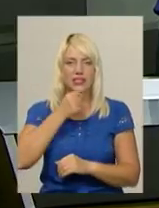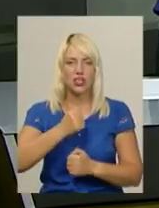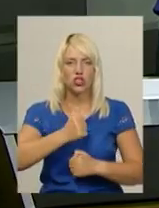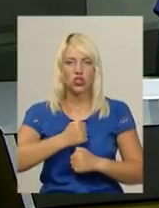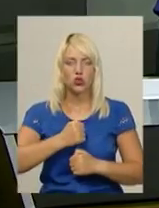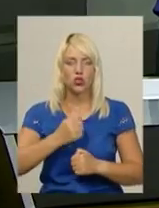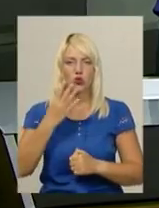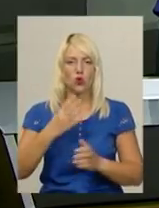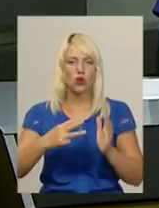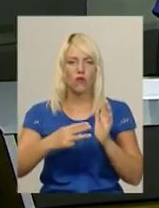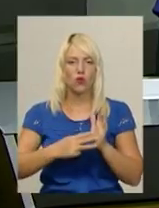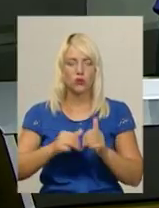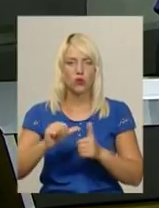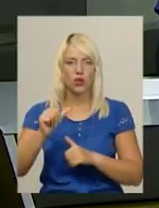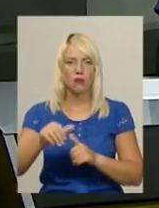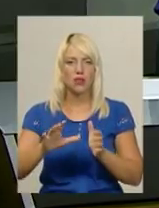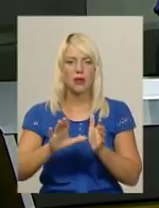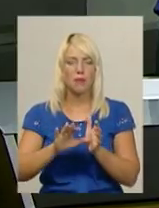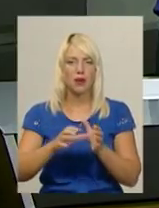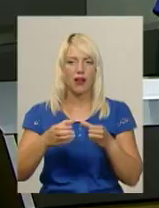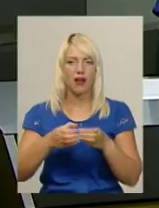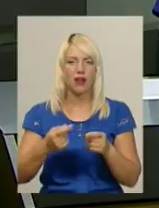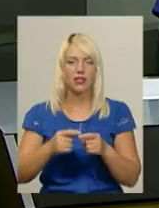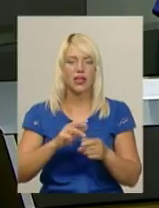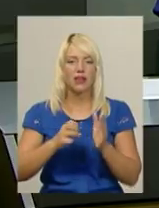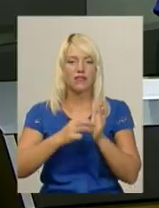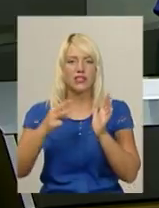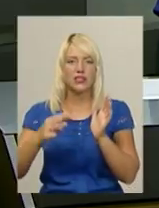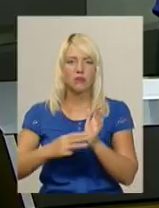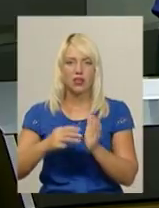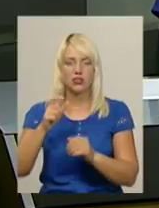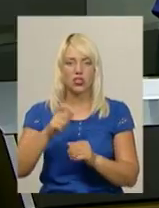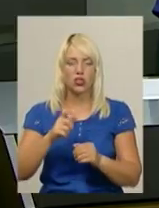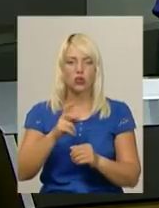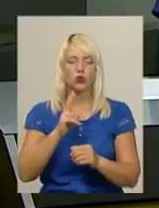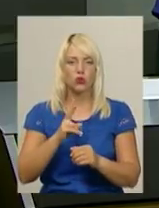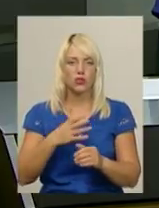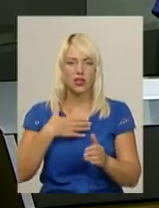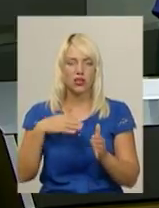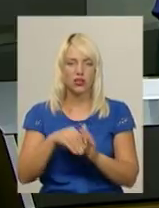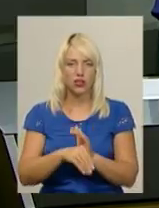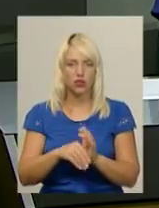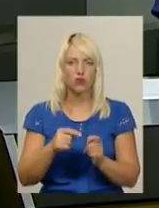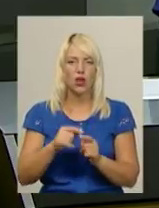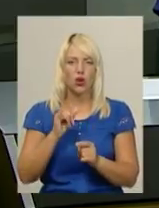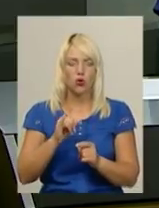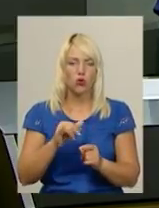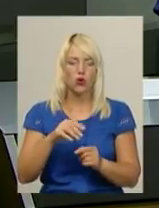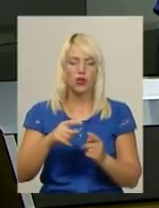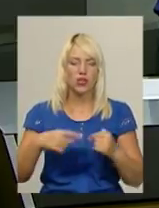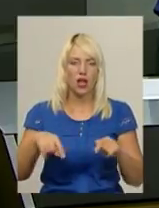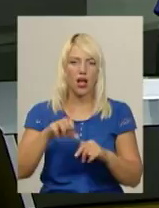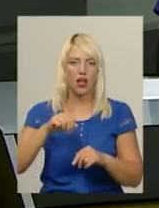48-й окремій механізованій бригаді. Він став 17-тим кам'янчанином, що загинув у зоні проведення операції об'єднаних сил. Про